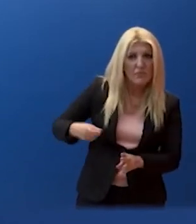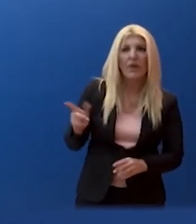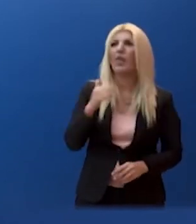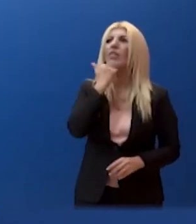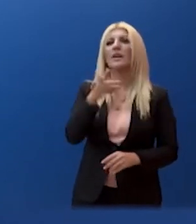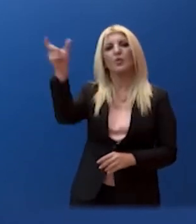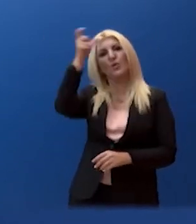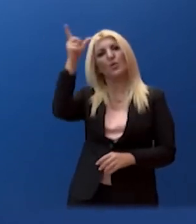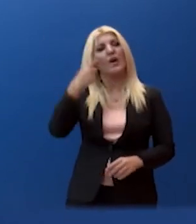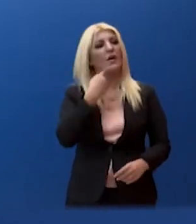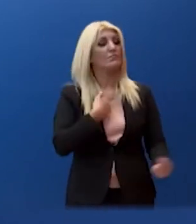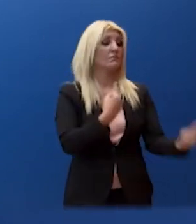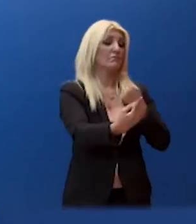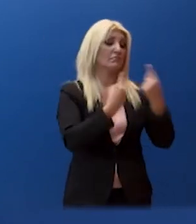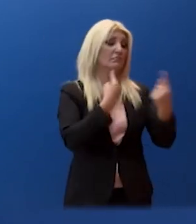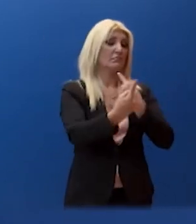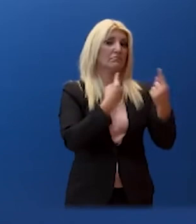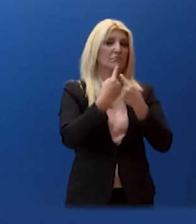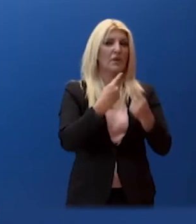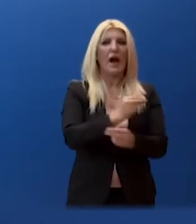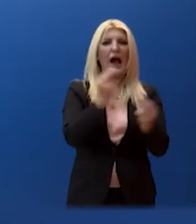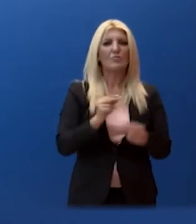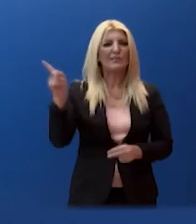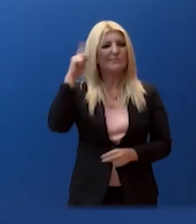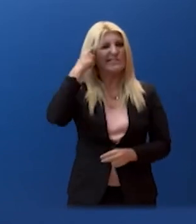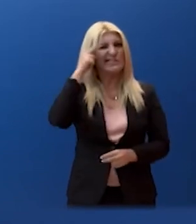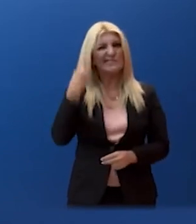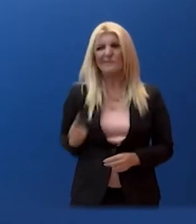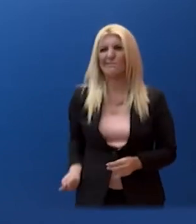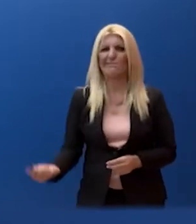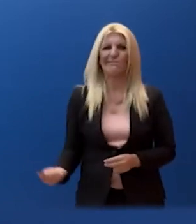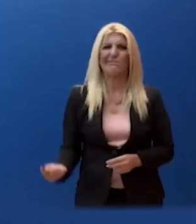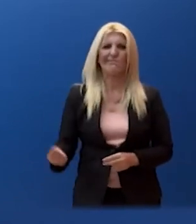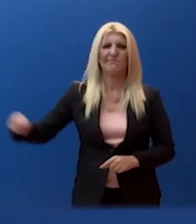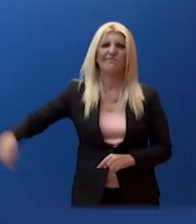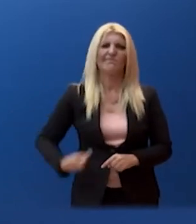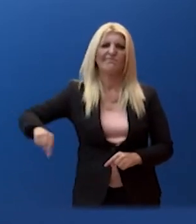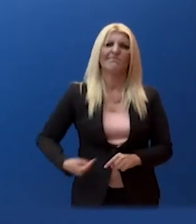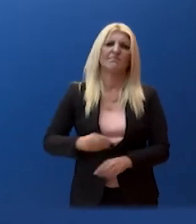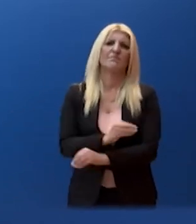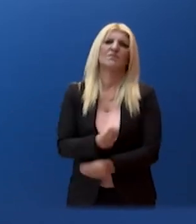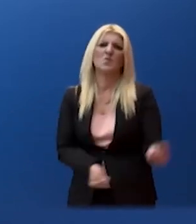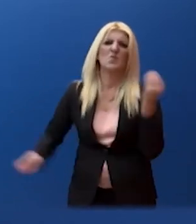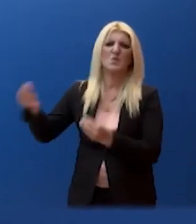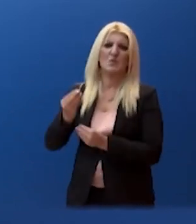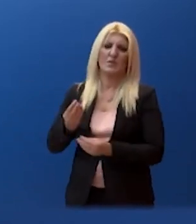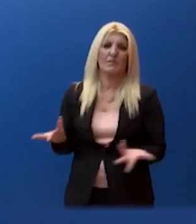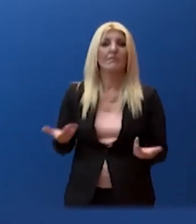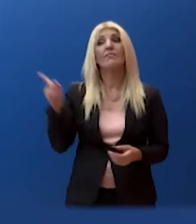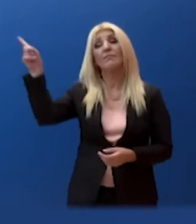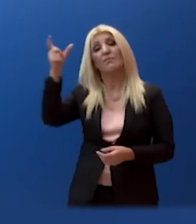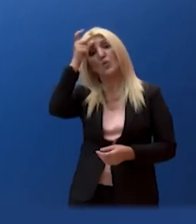διαβουλεύεσαι και ταυτόχρονα να επιβουλεύεσαι. Ούτε να λες ότι συνομιλείς την ώρα που συνεχίζεις να απειλείς.